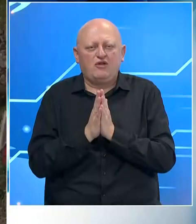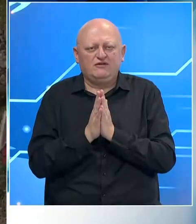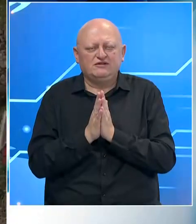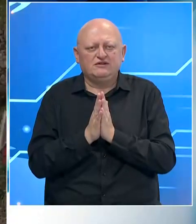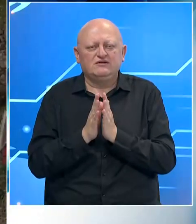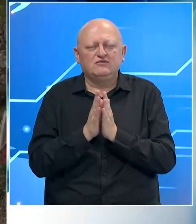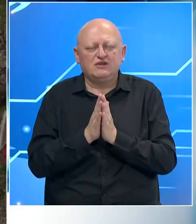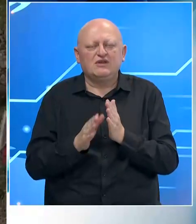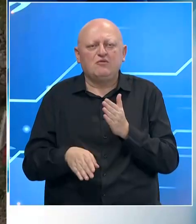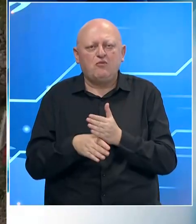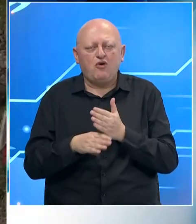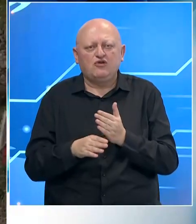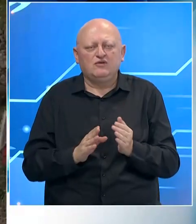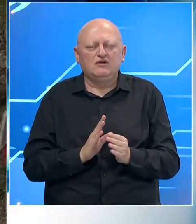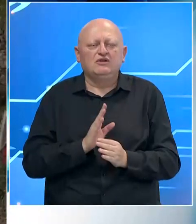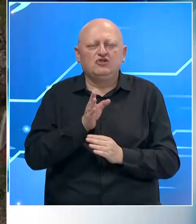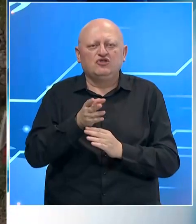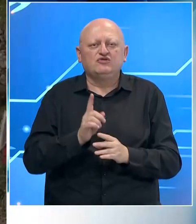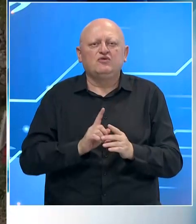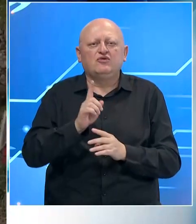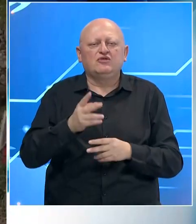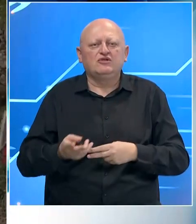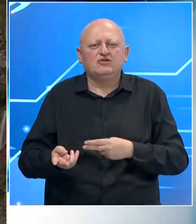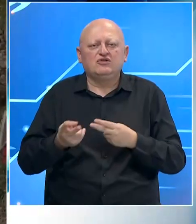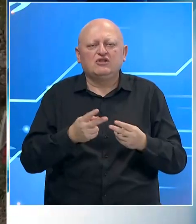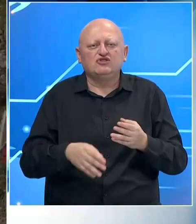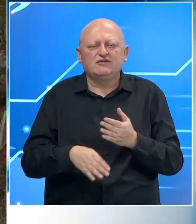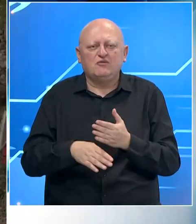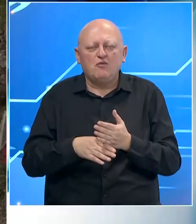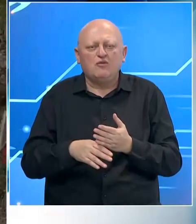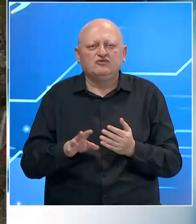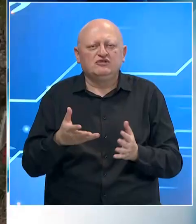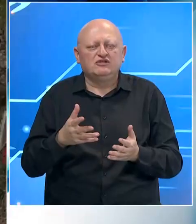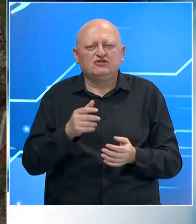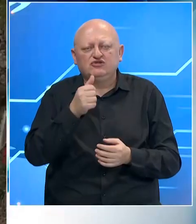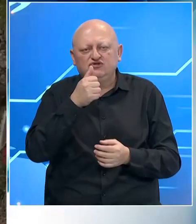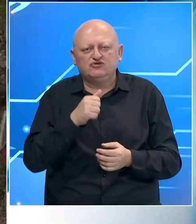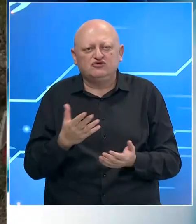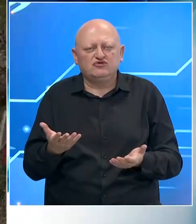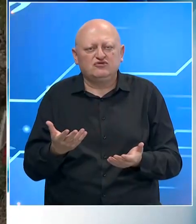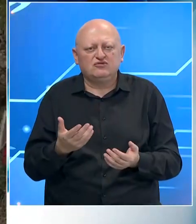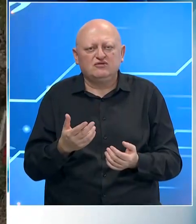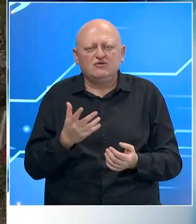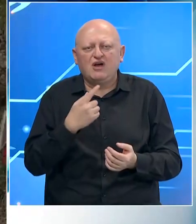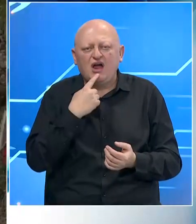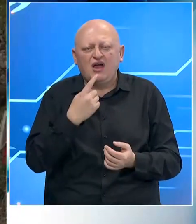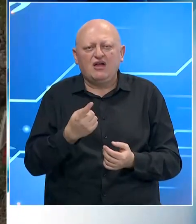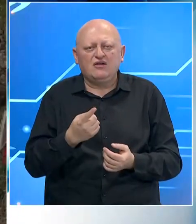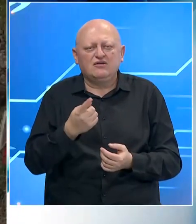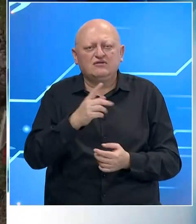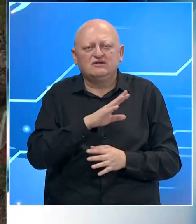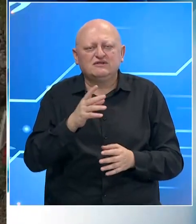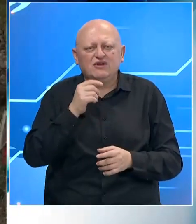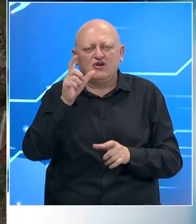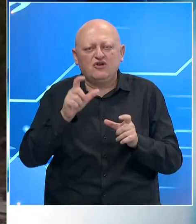da nam pomognete da dođemo gore, da ih dostavimo tu neku pomoć ili nešto. znači, jer, kako kažem, to su